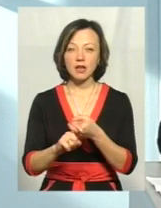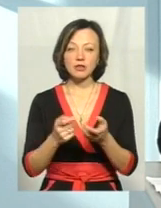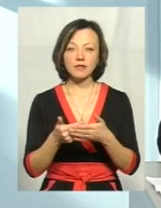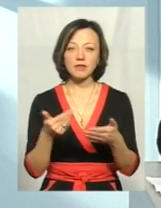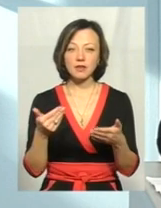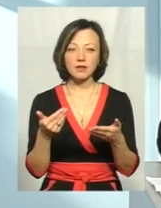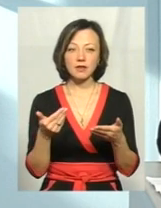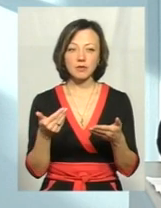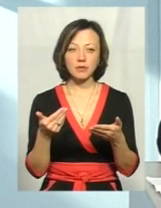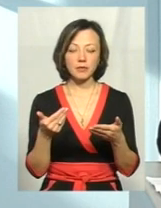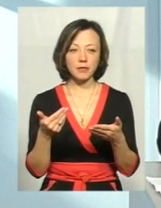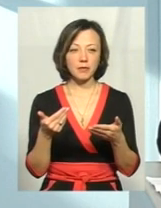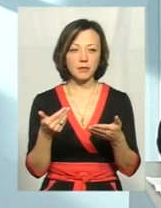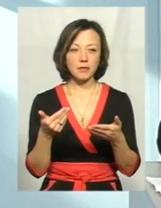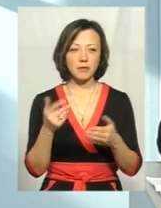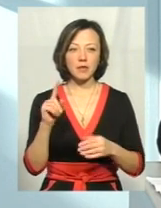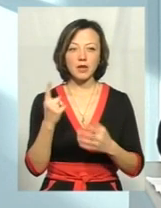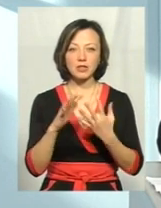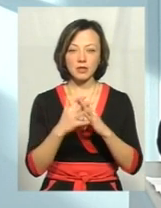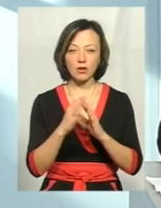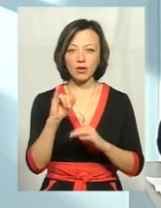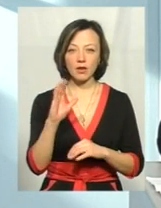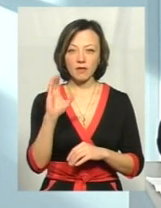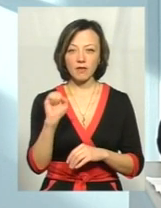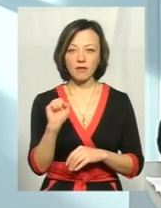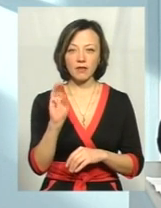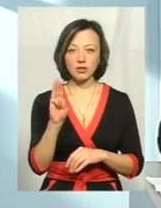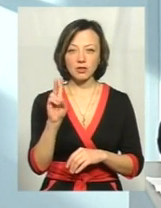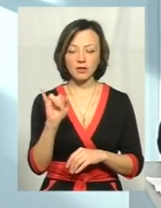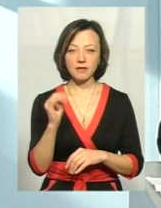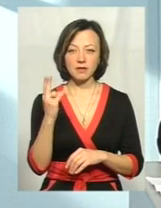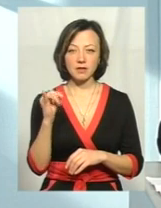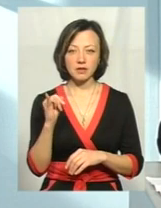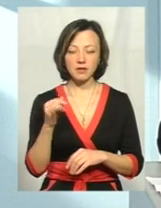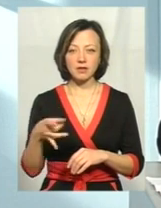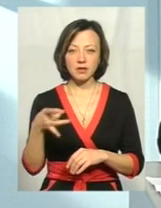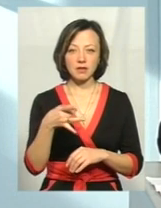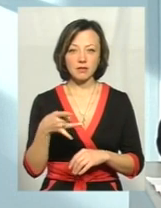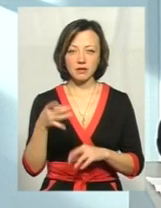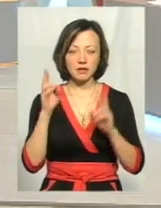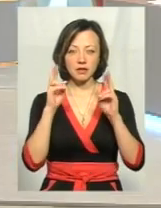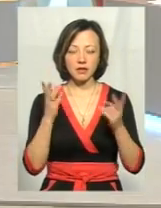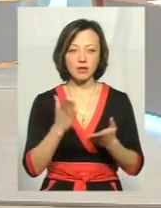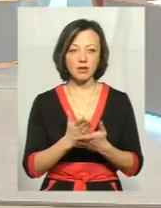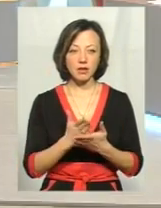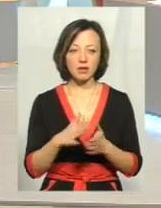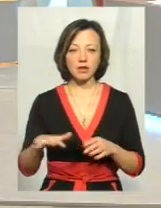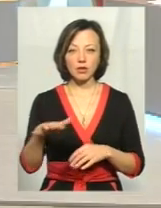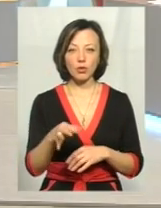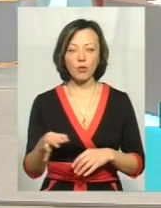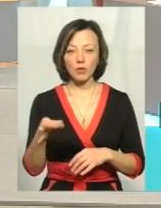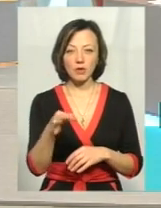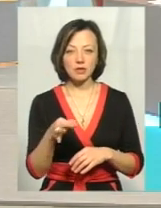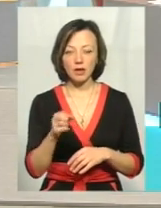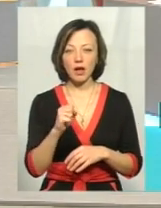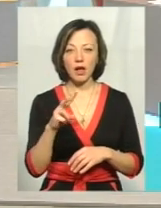де перше село Івашківці. Я не знаю, який це район. Багато сіл Івашківці є на території області.